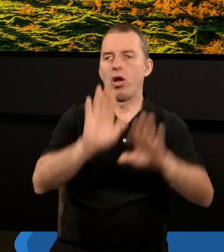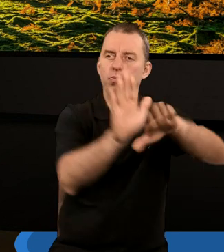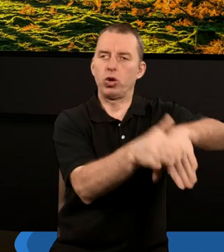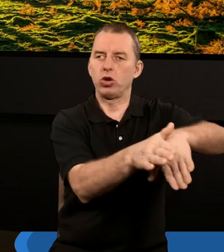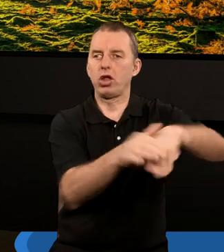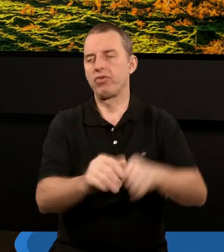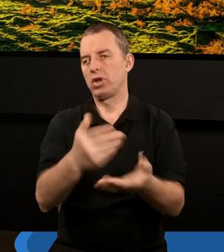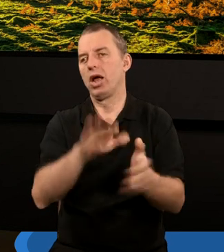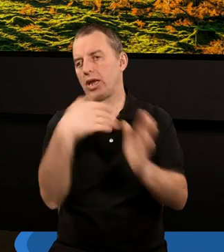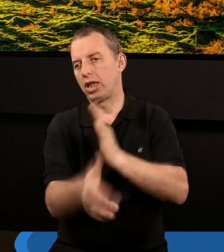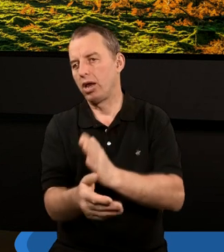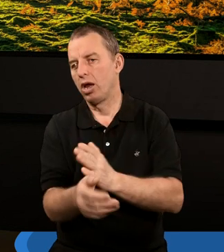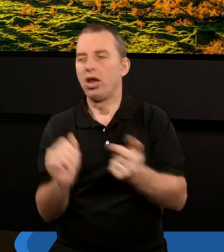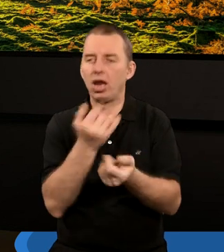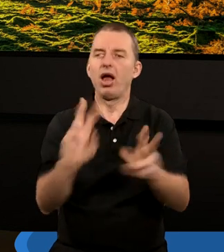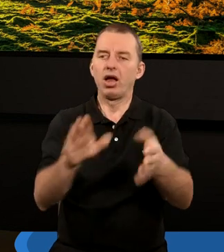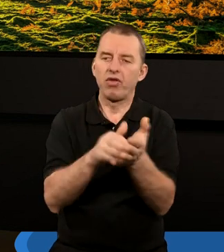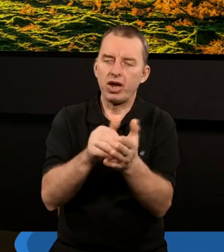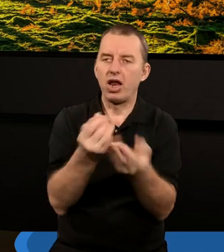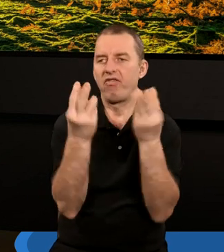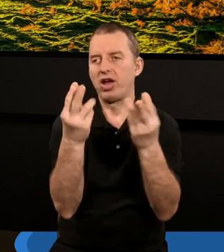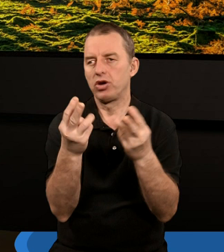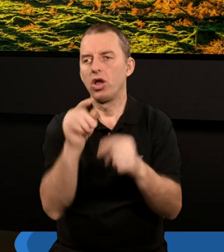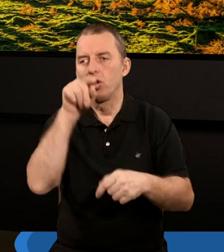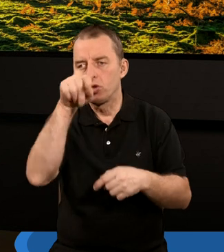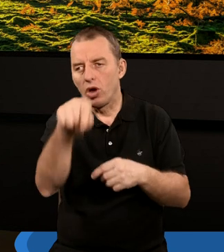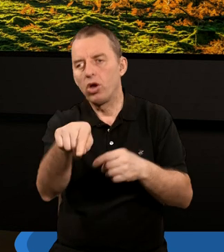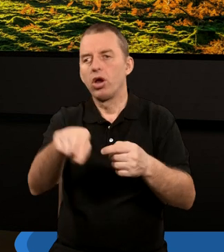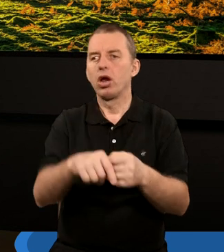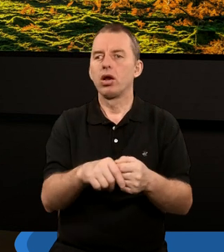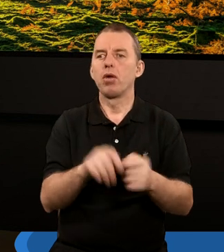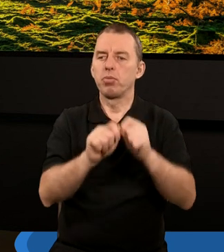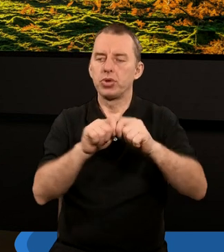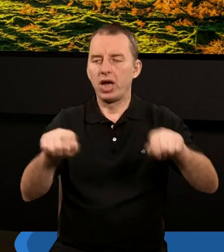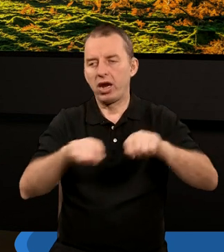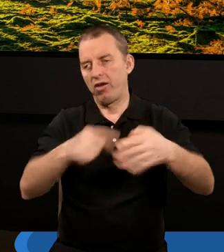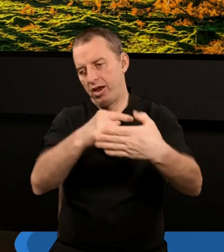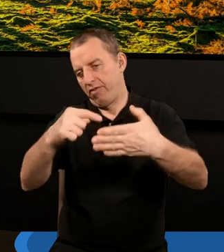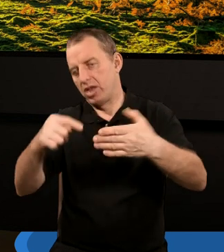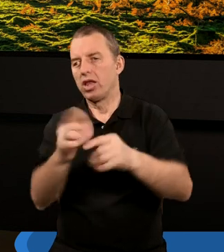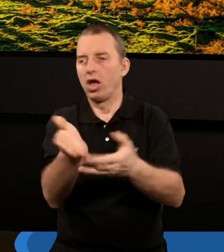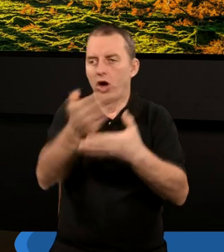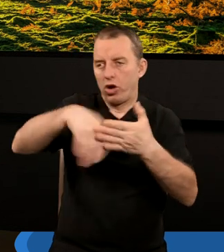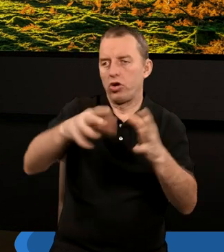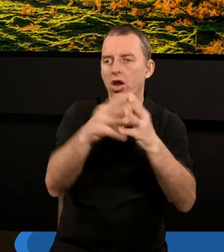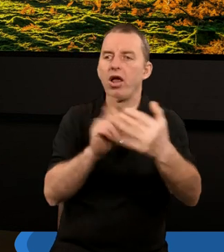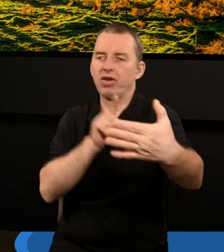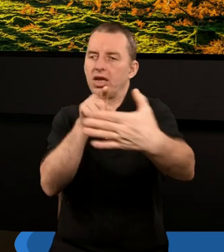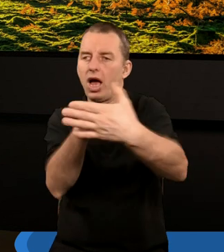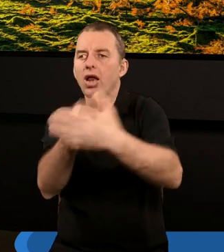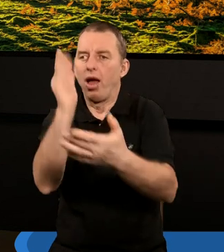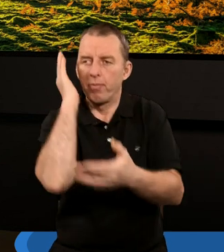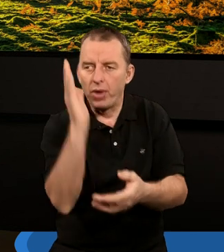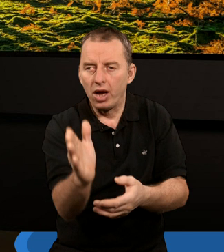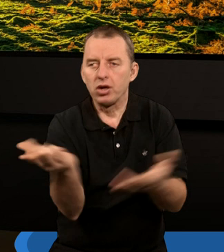pozostawić. I to, co jest niezwykle ważne, co jest właśnie ważną częścią tego przerwnika w rozdziale dziesiątym, to jest wskazanie, że